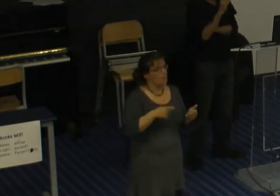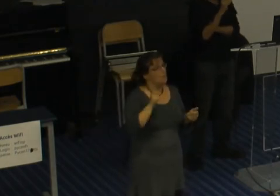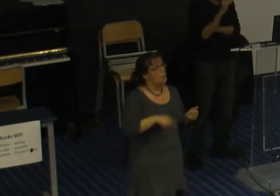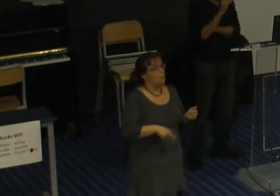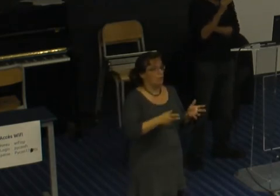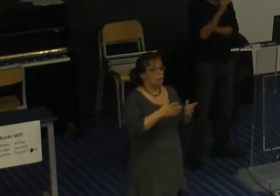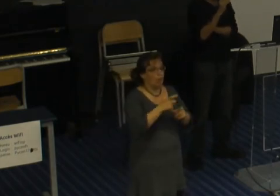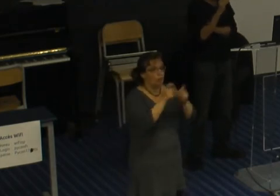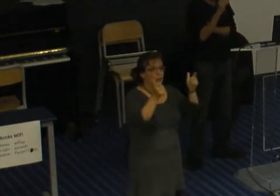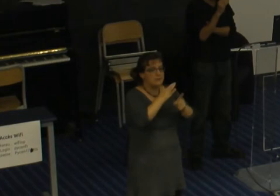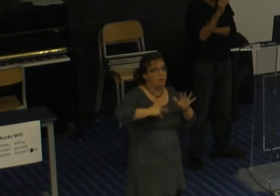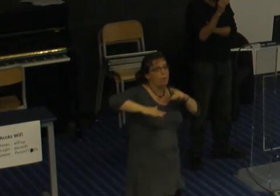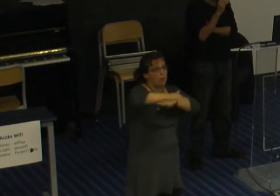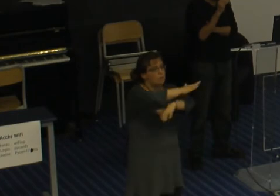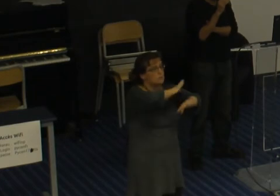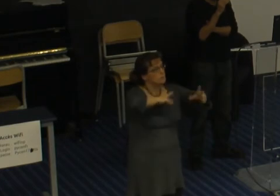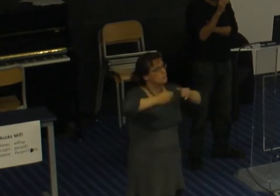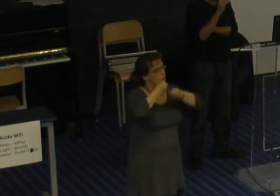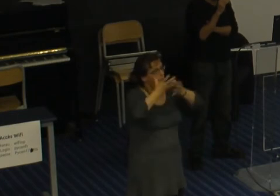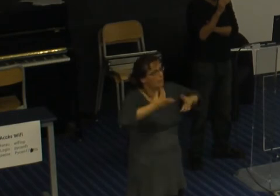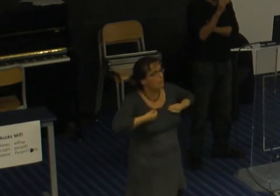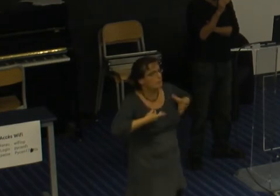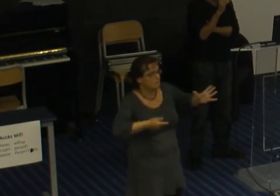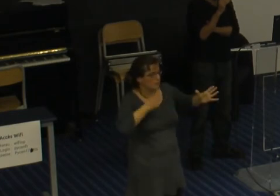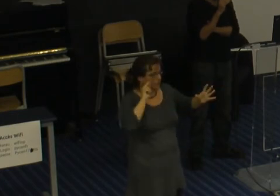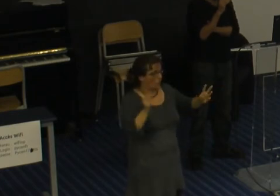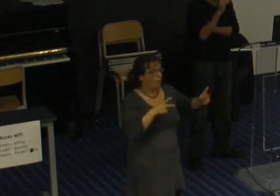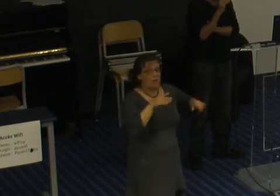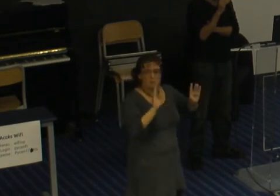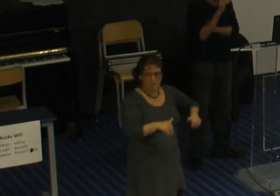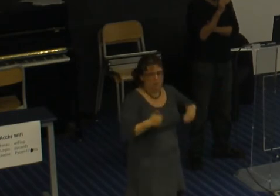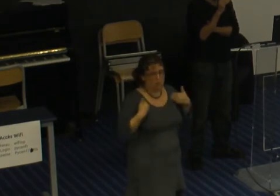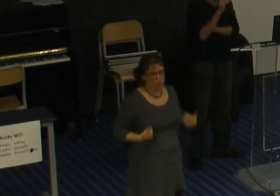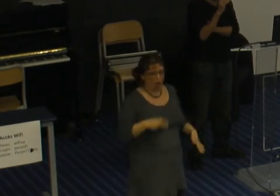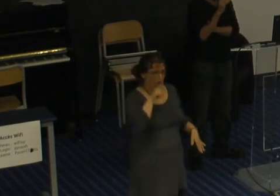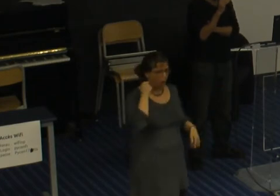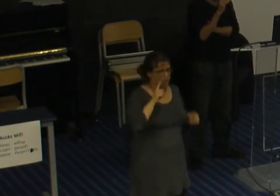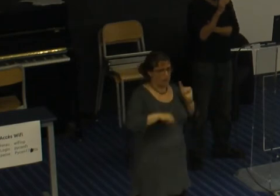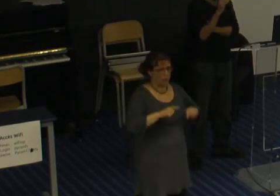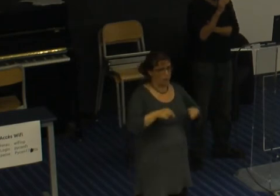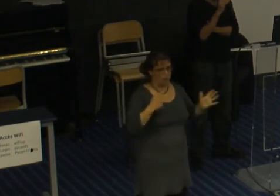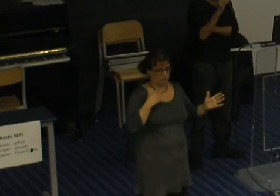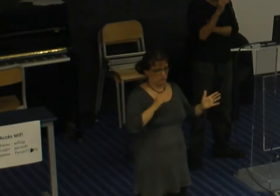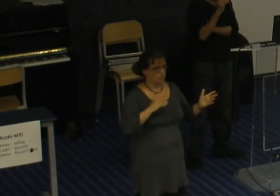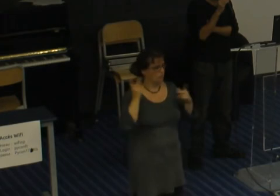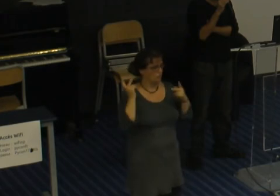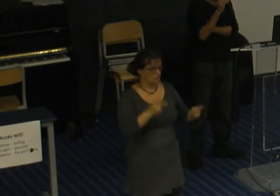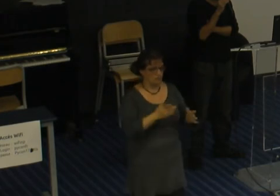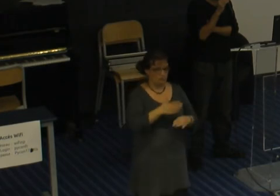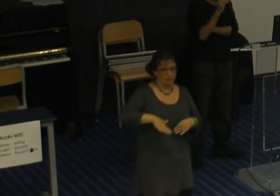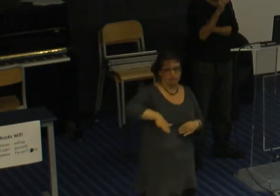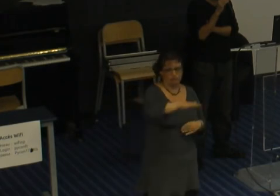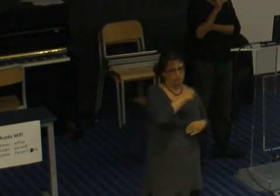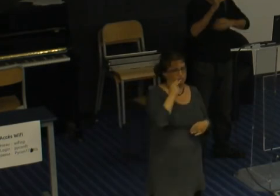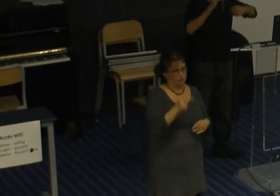accueillant pour tous les groupes minoritaires même pour tout le monde moi en tant qu'homme des fois bah oui on vit en tant qu'homme on